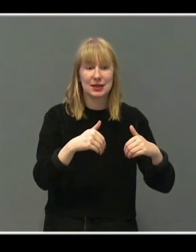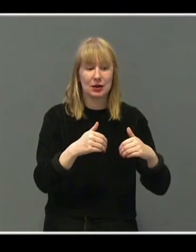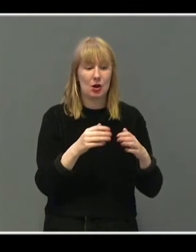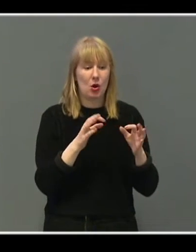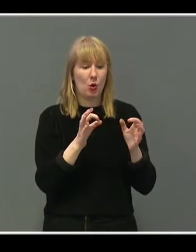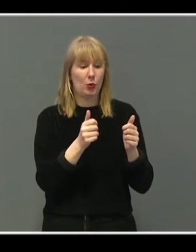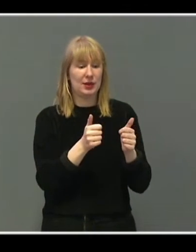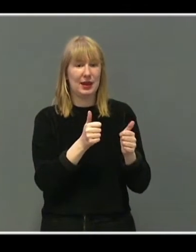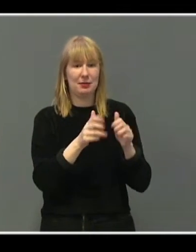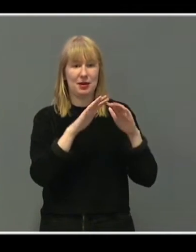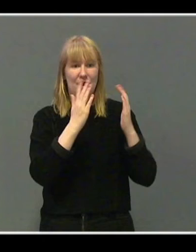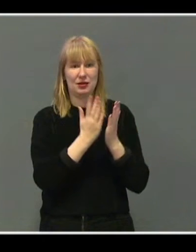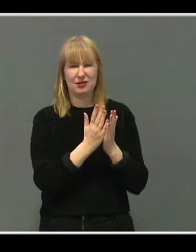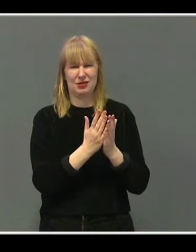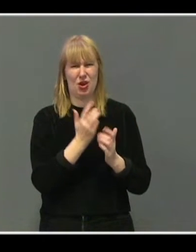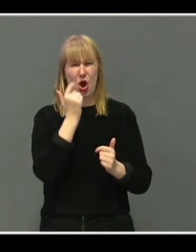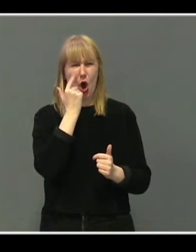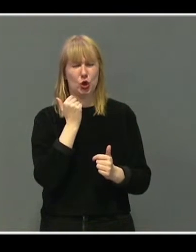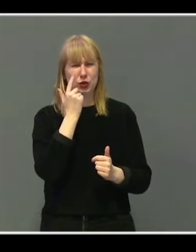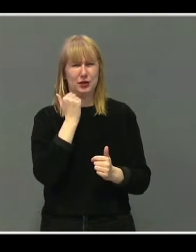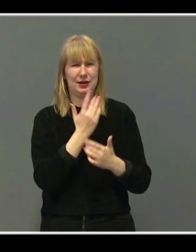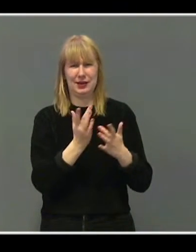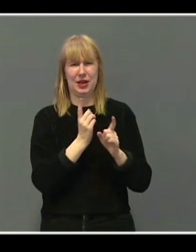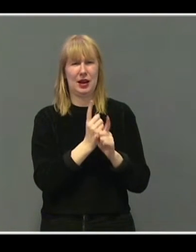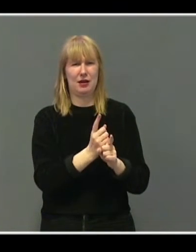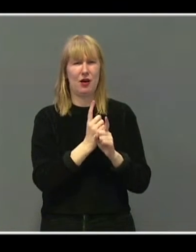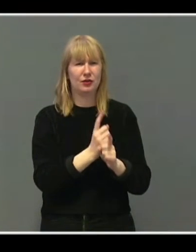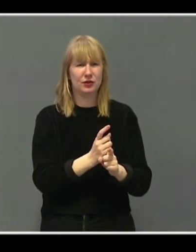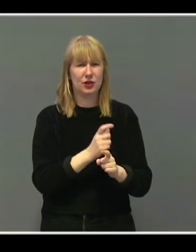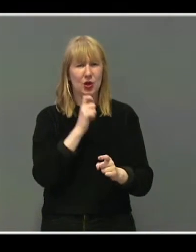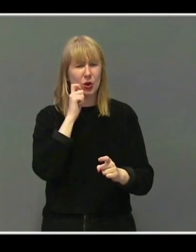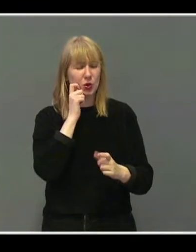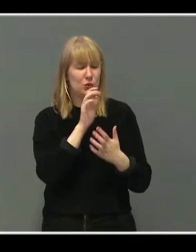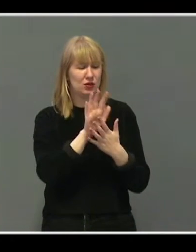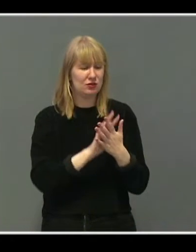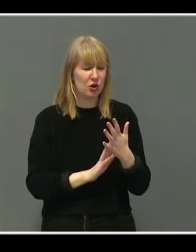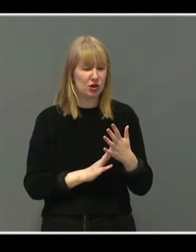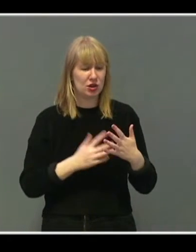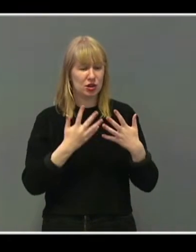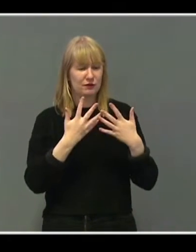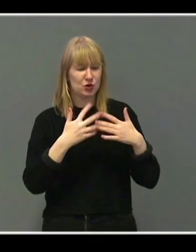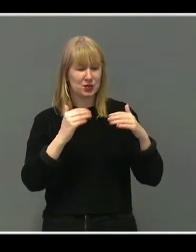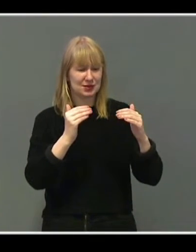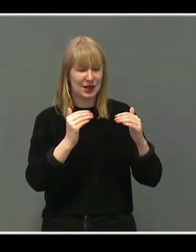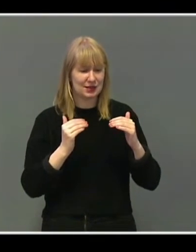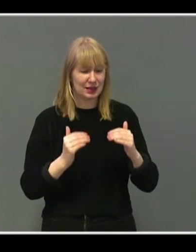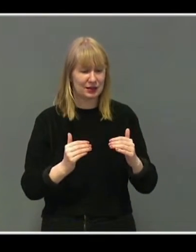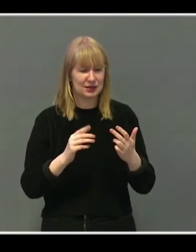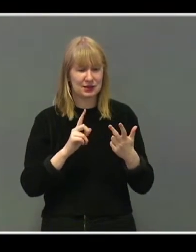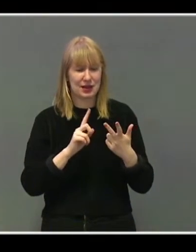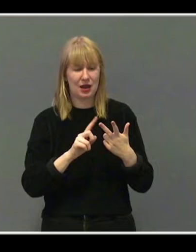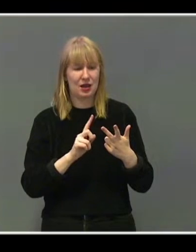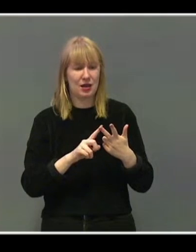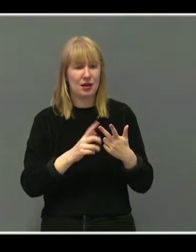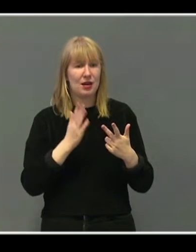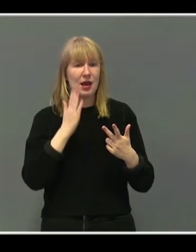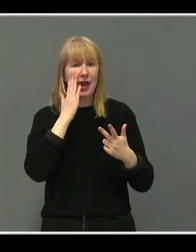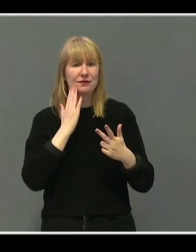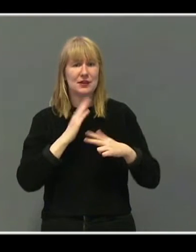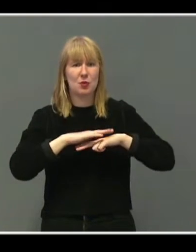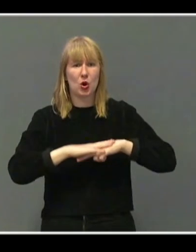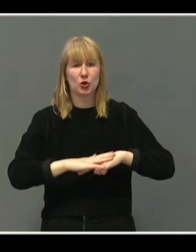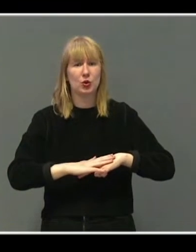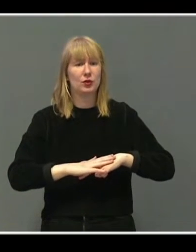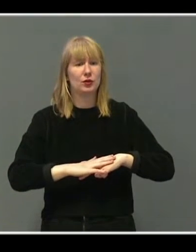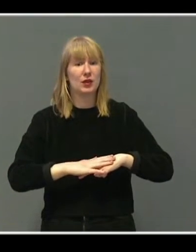eksisterer ikke alder. Der eksisterer ikke hudfarge. Der eksisterer ikke funksjonsnedsettelser. Der eksisterer ikke etnisk bakgrunn. Der